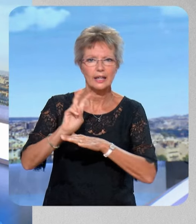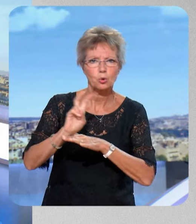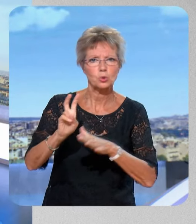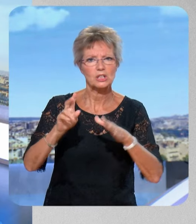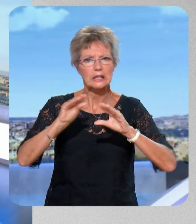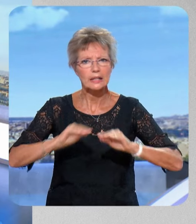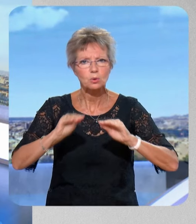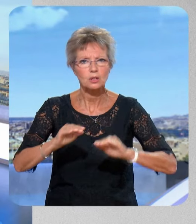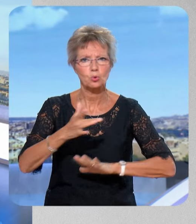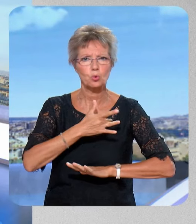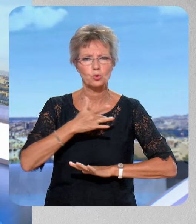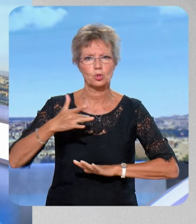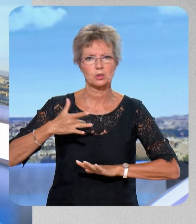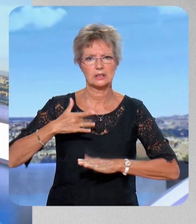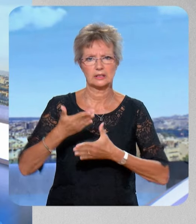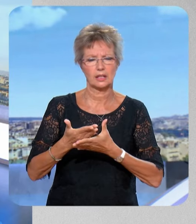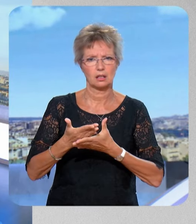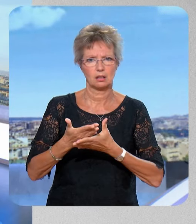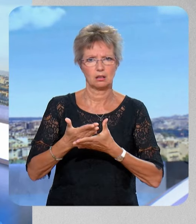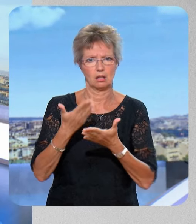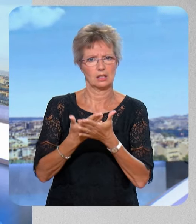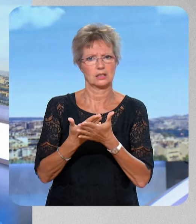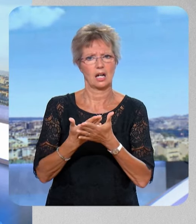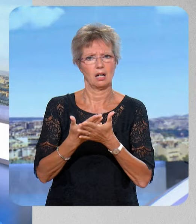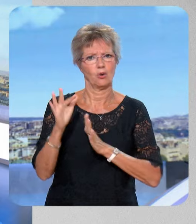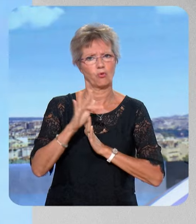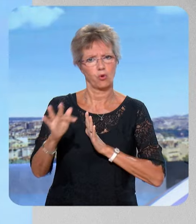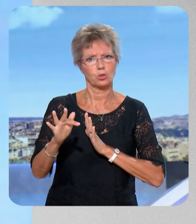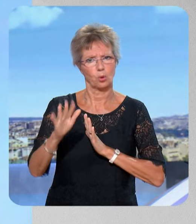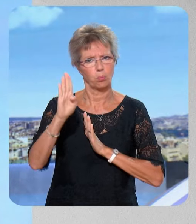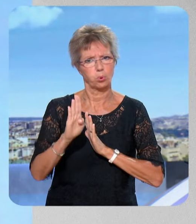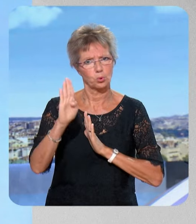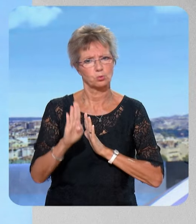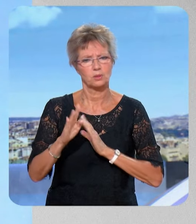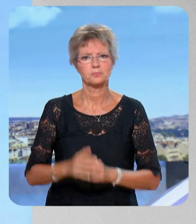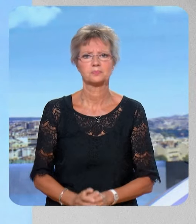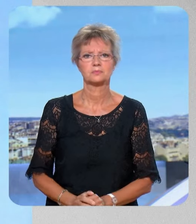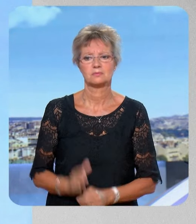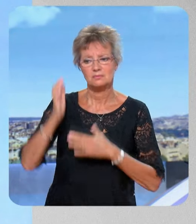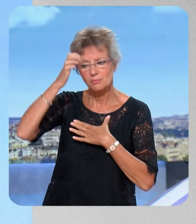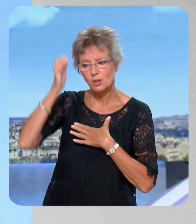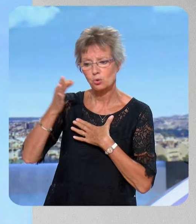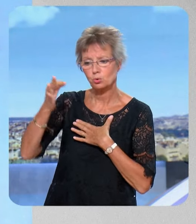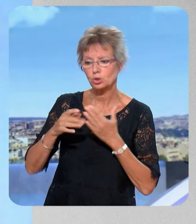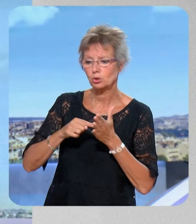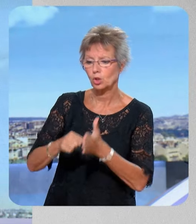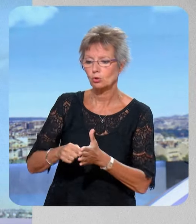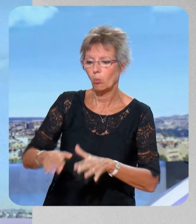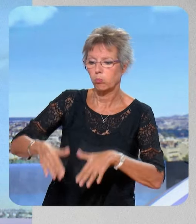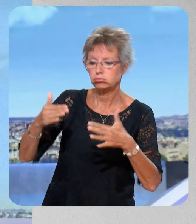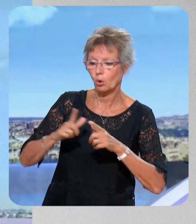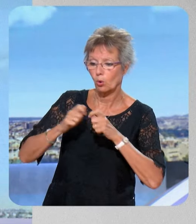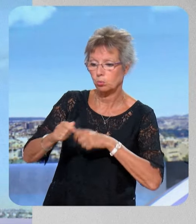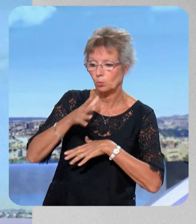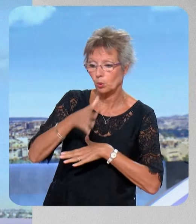'éducation, de santé, beaucoup de domaines dont on sait que la France pâtit aujourd'hui. Est-ce que vous dites, comme Jean-Luc Mélenchon, de toute façon la dette, ce n pas un sujet, on ne la remboursera